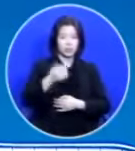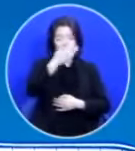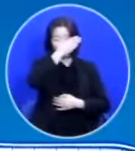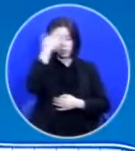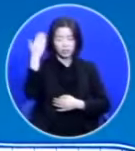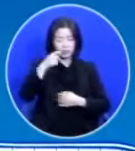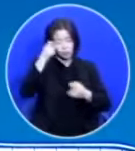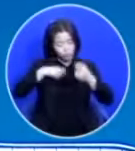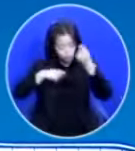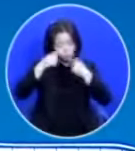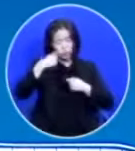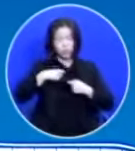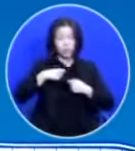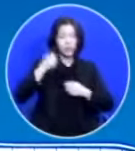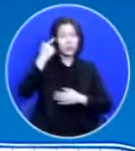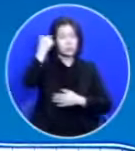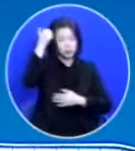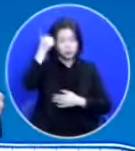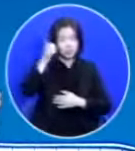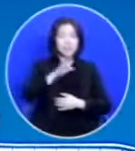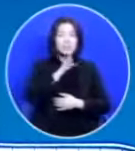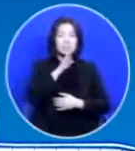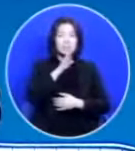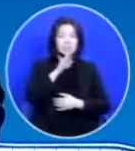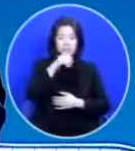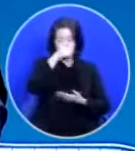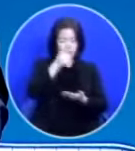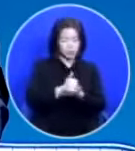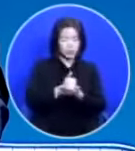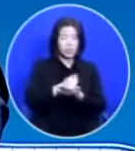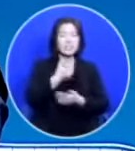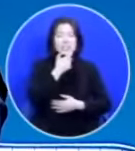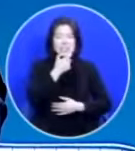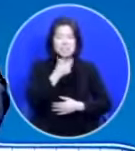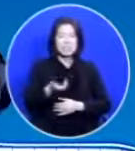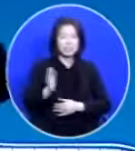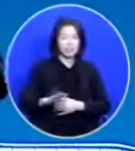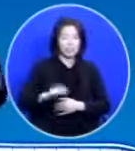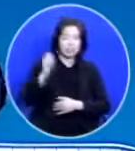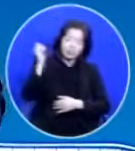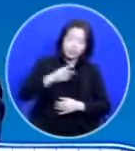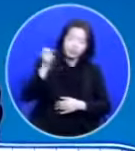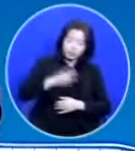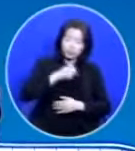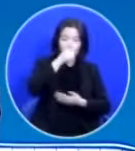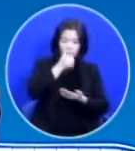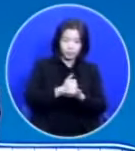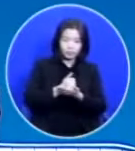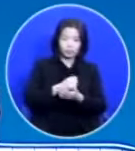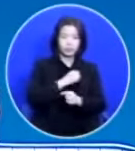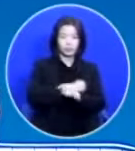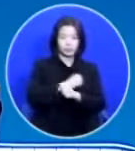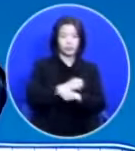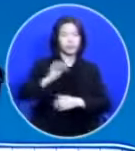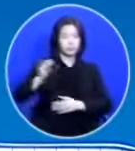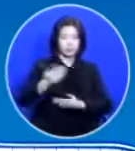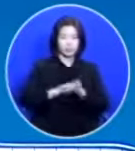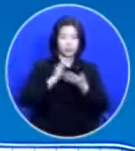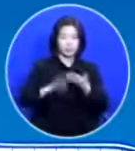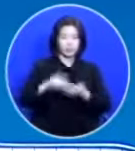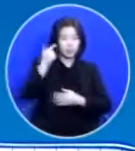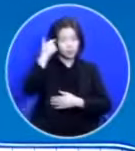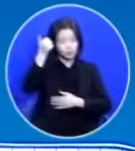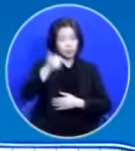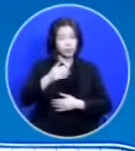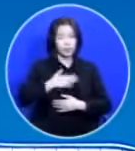목사님 저는 진짜 죄 짓고 싶지 않은데 자꾸 죄가 지어집니다 목사님 나는